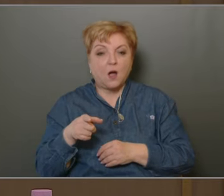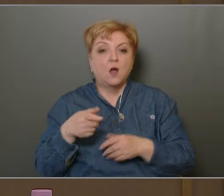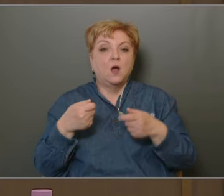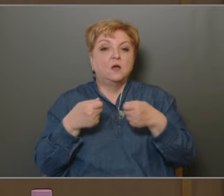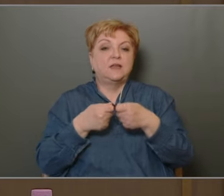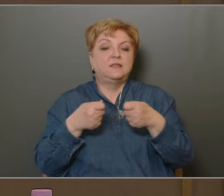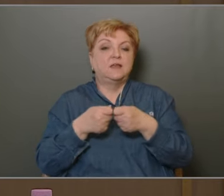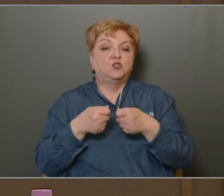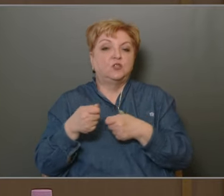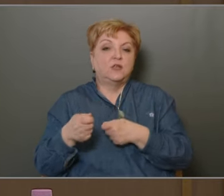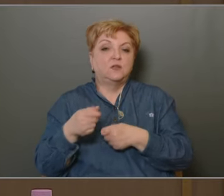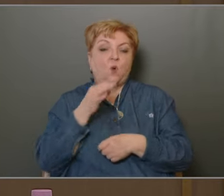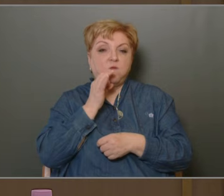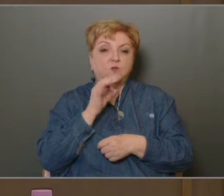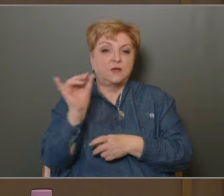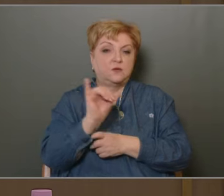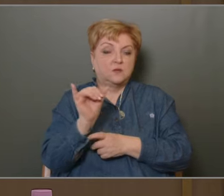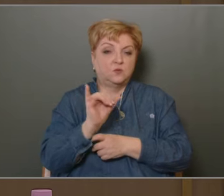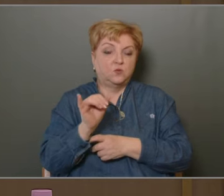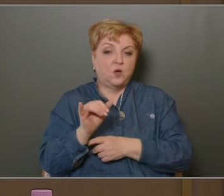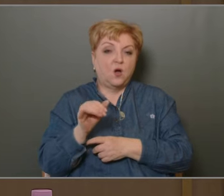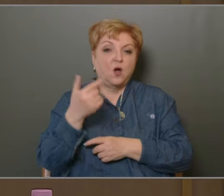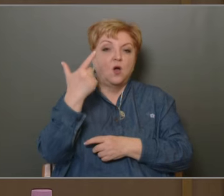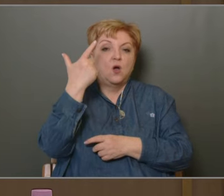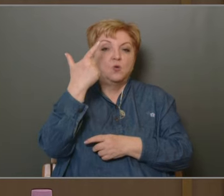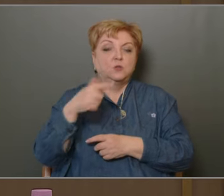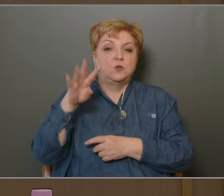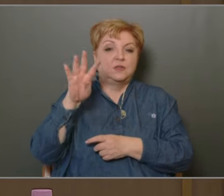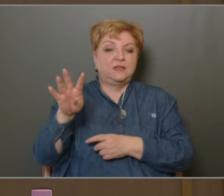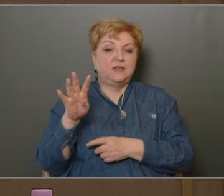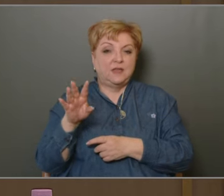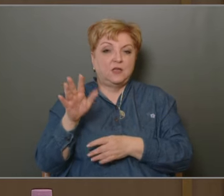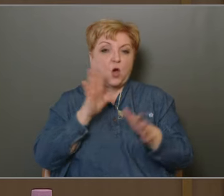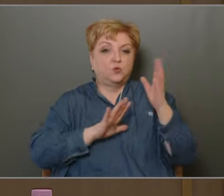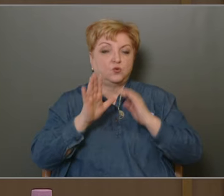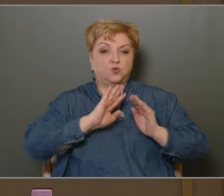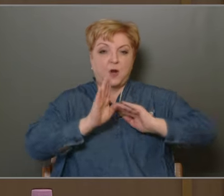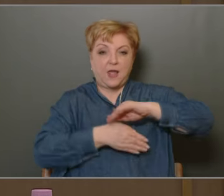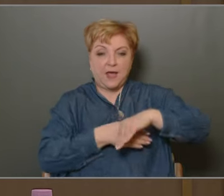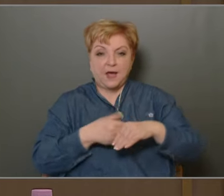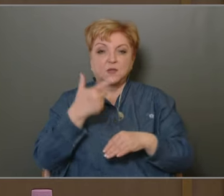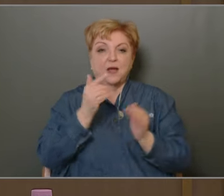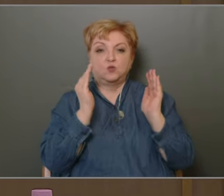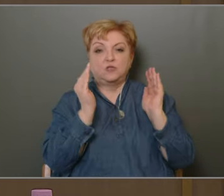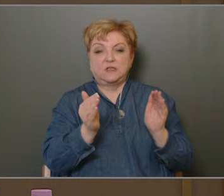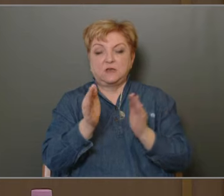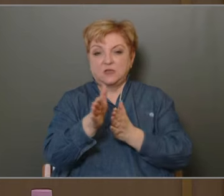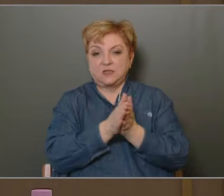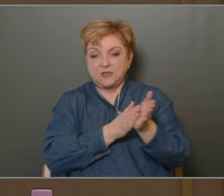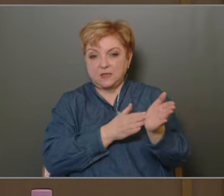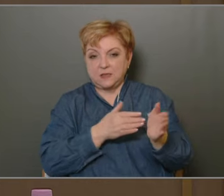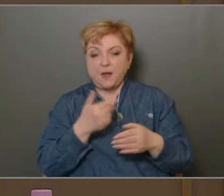Megbízása 2024. augusztus 14-ével lejár. Az igazgató azt mondja, második ciklusát kezdheti meg